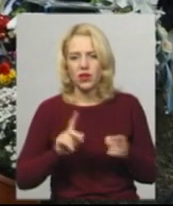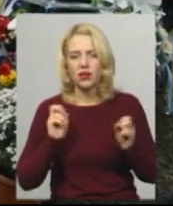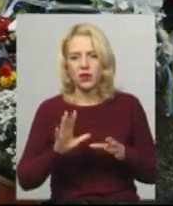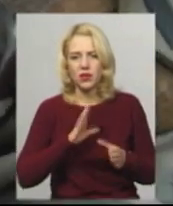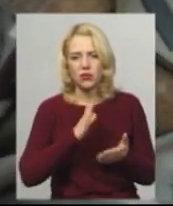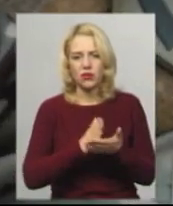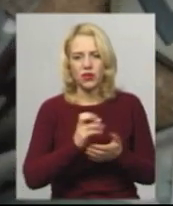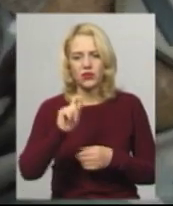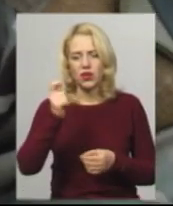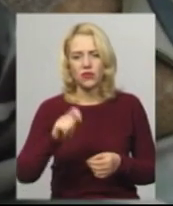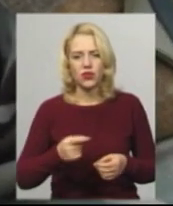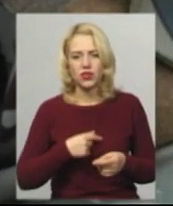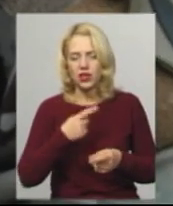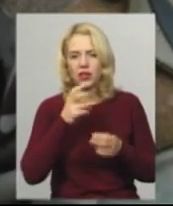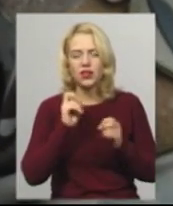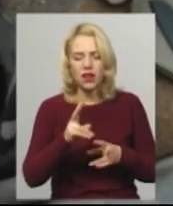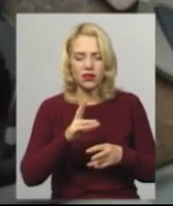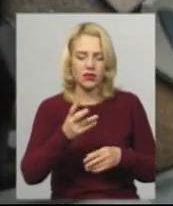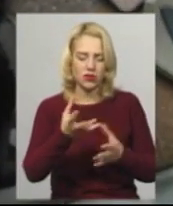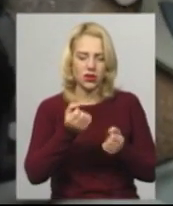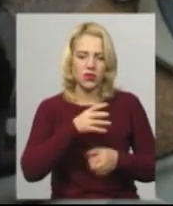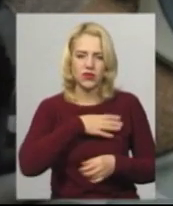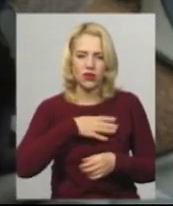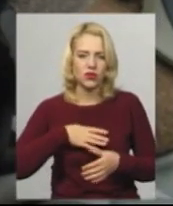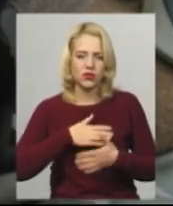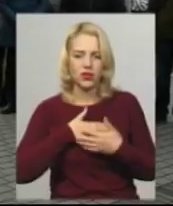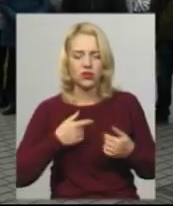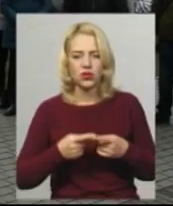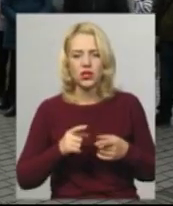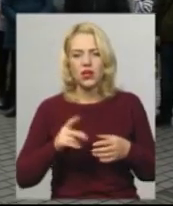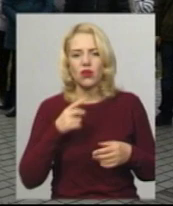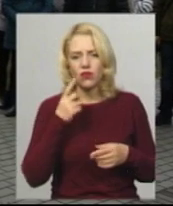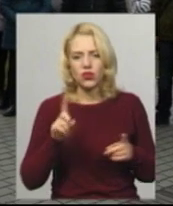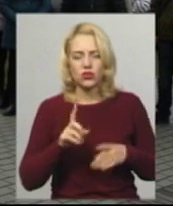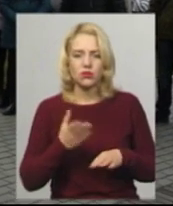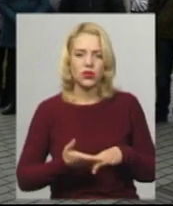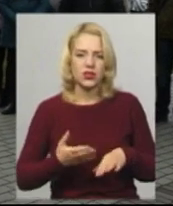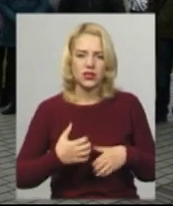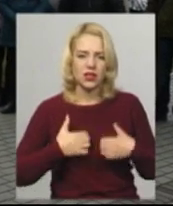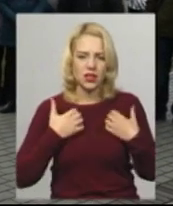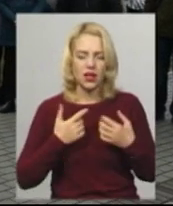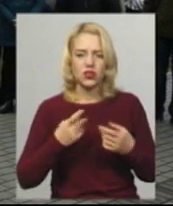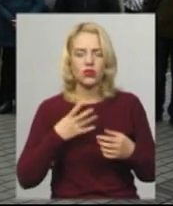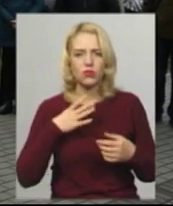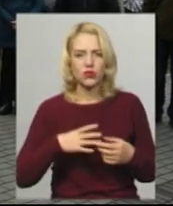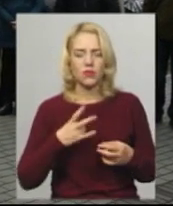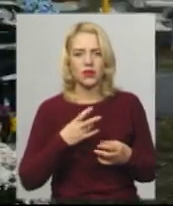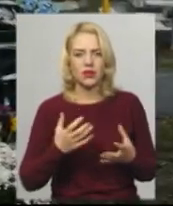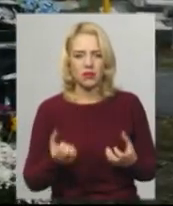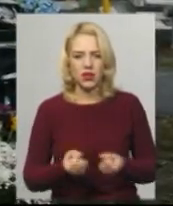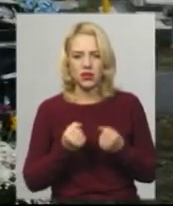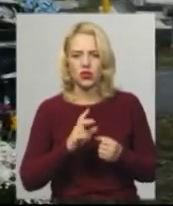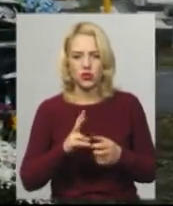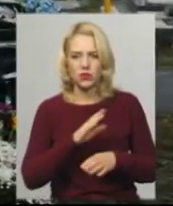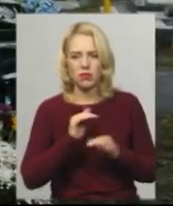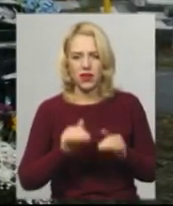на війні, та про нагороди не хоче. Священик розповів, на фронті йому, як всім було страшно. Та, каже, мусив триматися і підбадьорювати бійців, щоб не падали